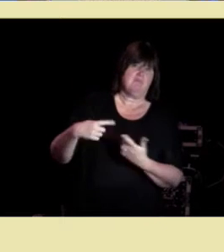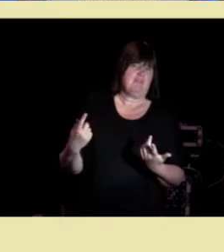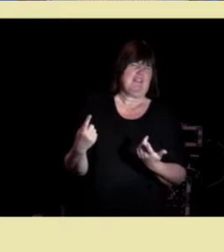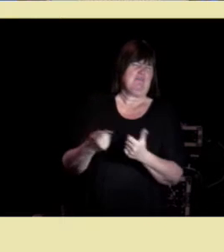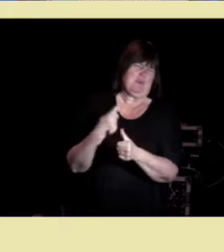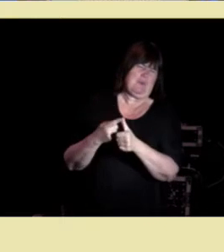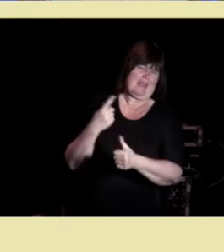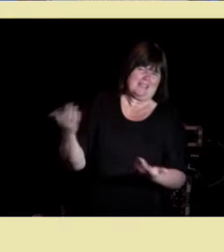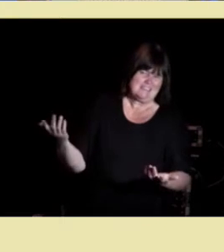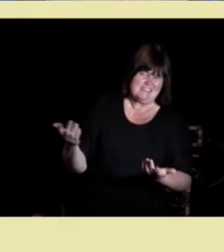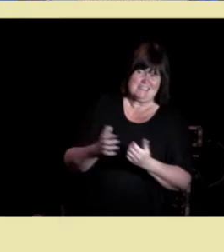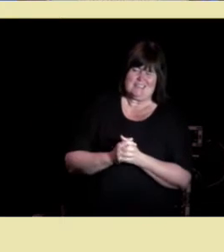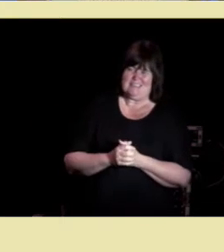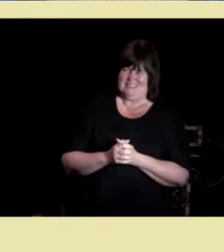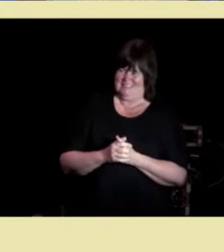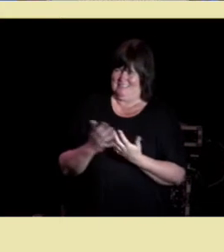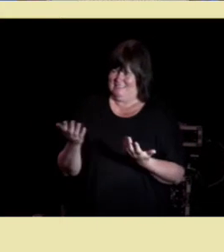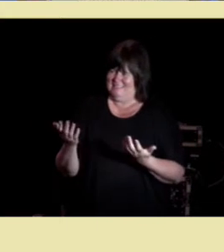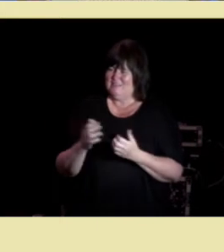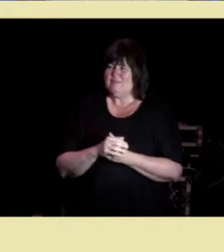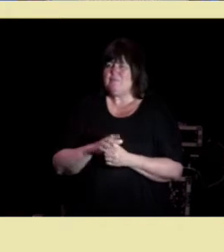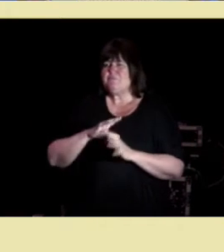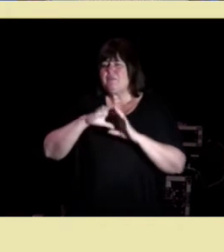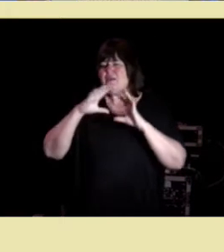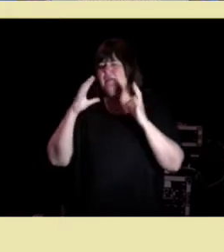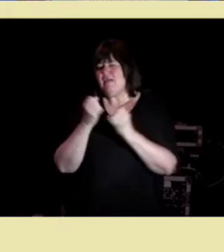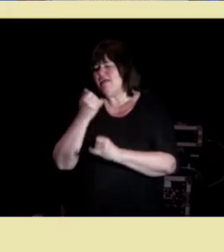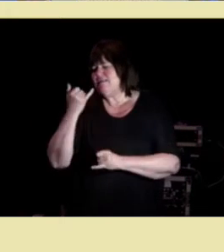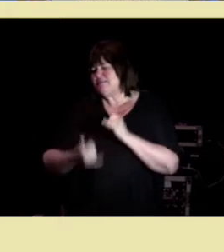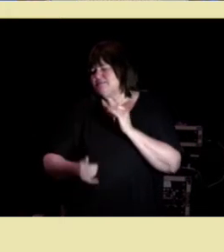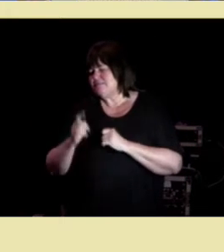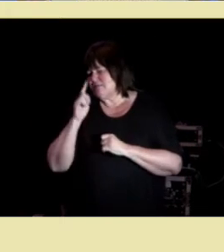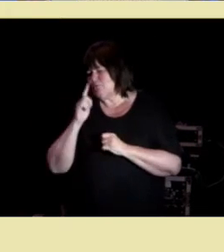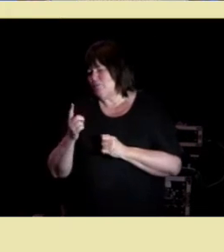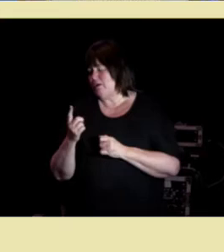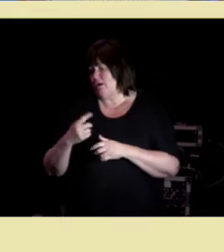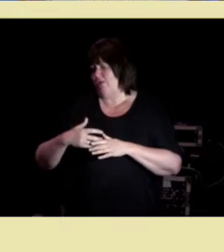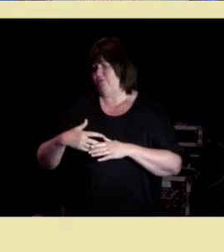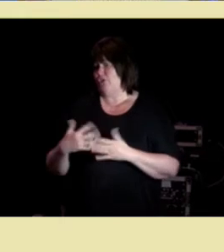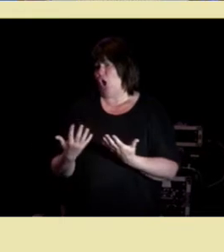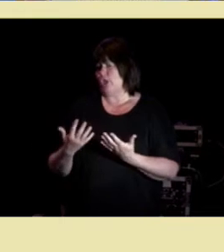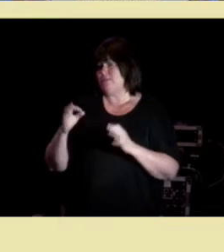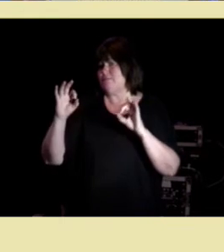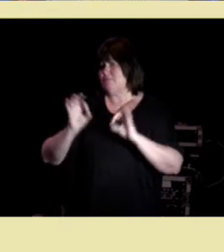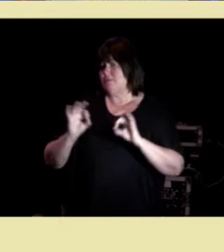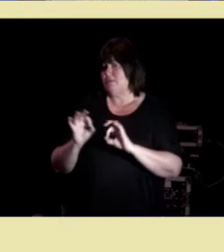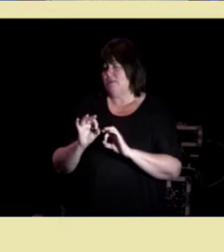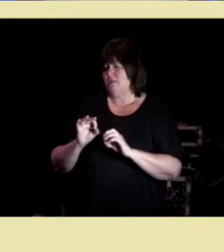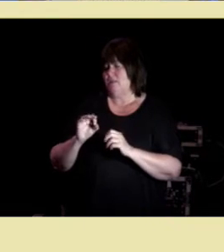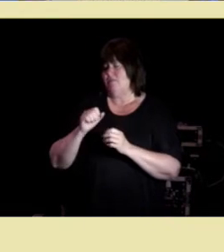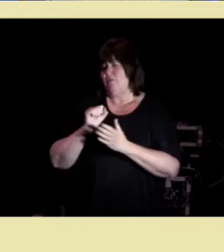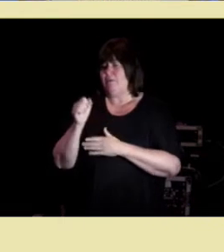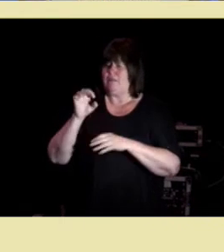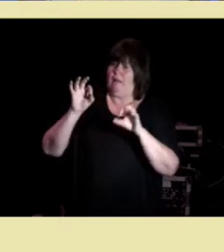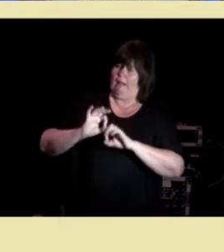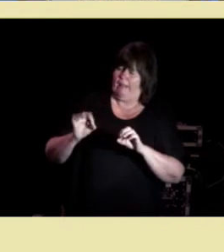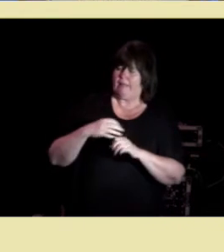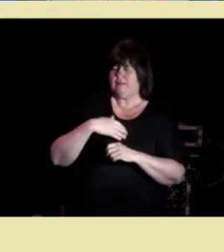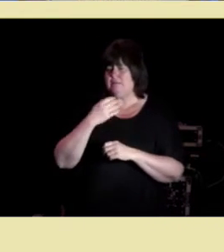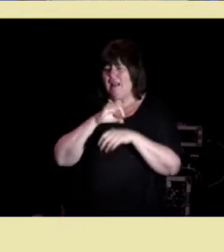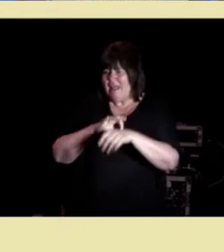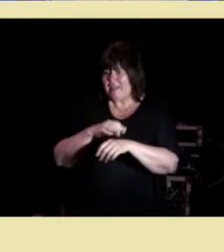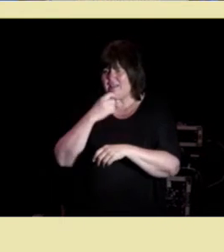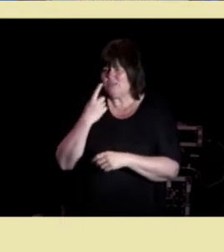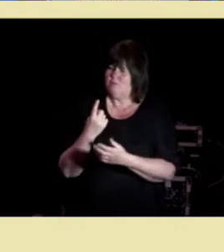prioritert nesten hele siste nummer av dagens medisin var preget av leger som argumenterer for mer liberal godkjenningspraksis for